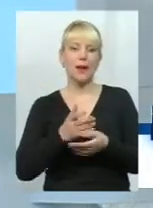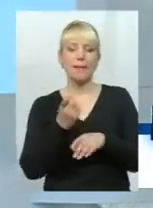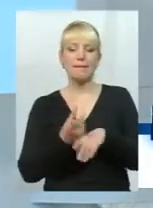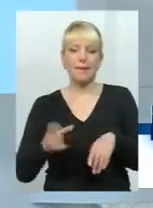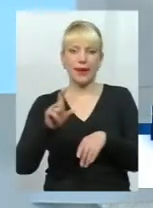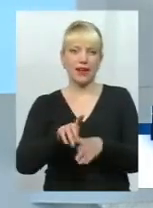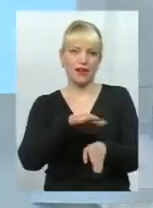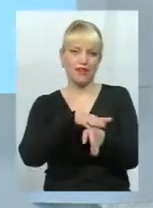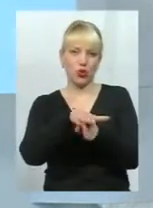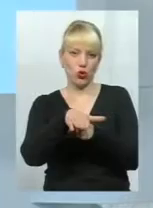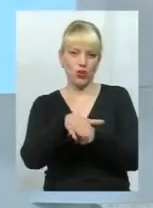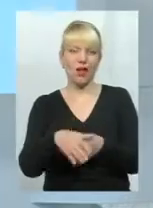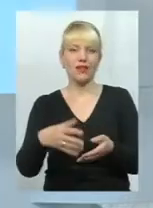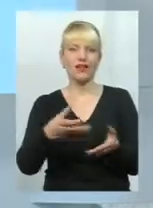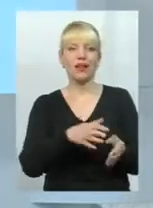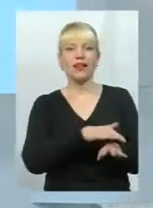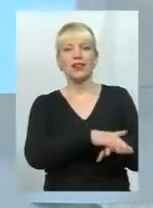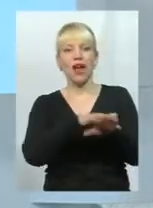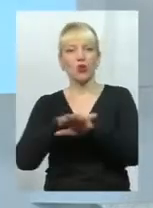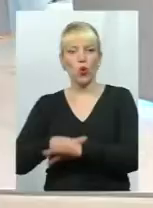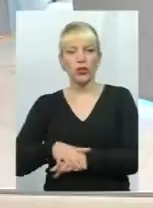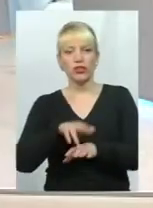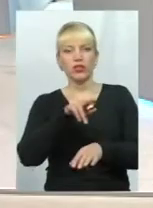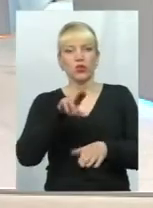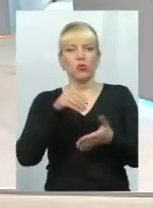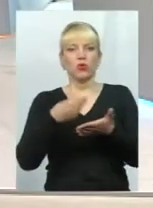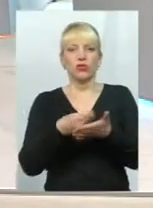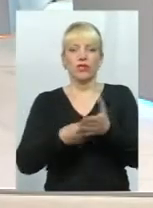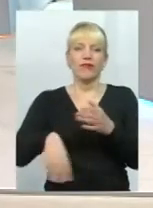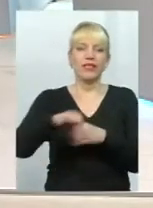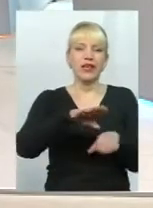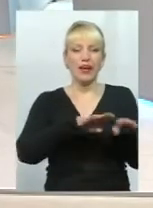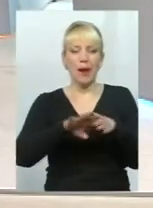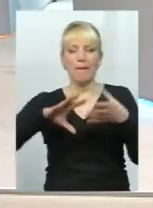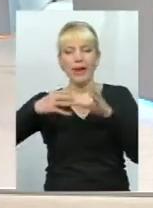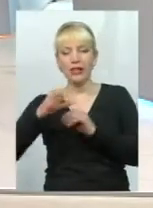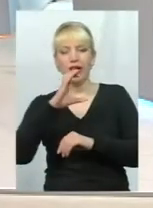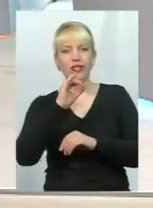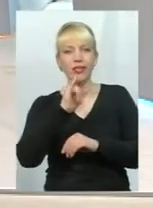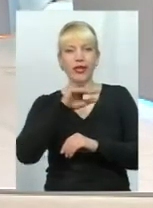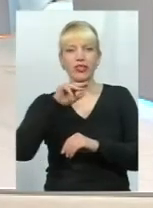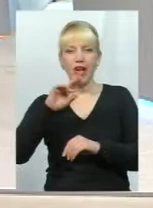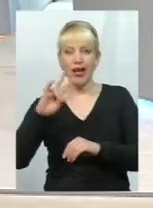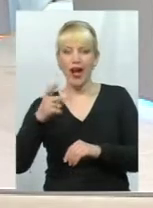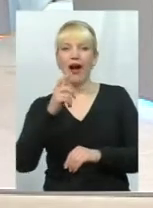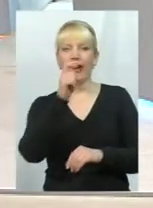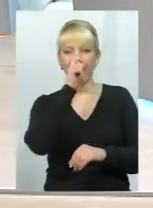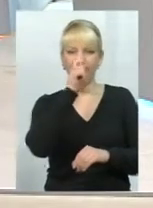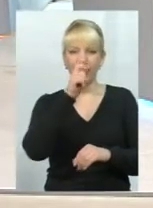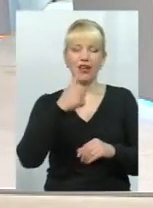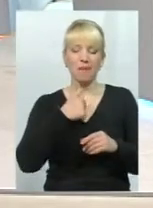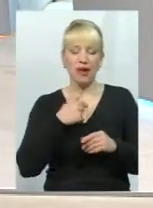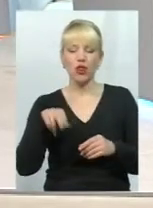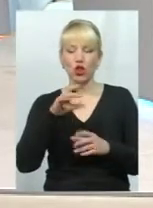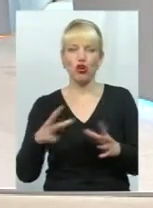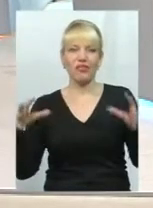надходження бюджетів до всіх рівнів. За підсумками січня-квітня ми до зведеного бюджету